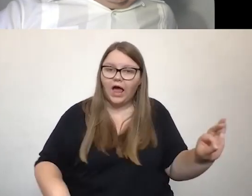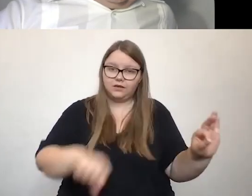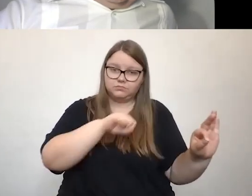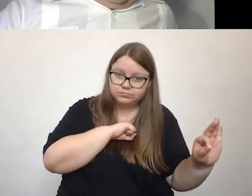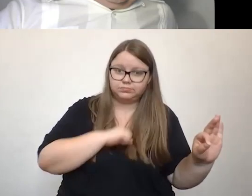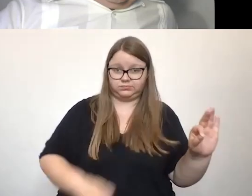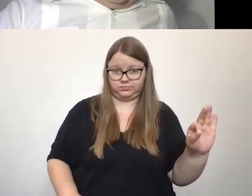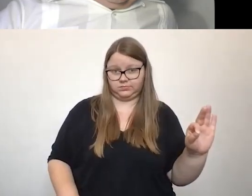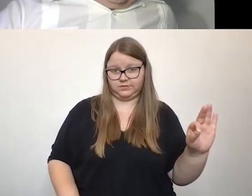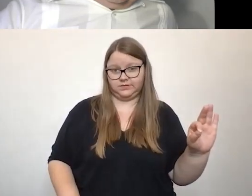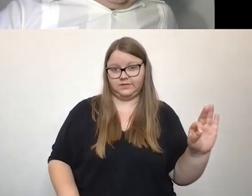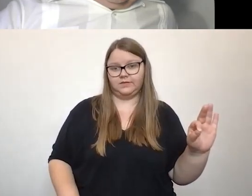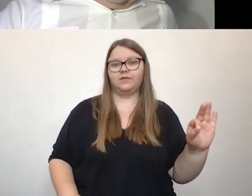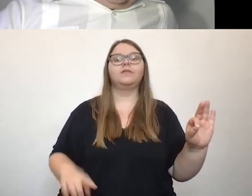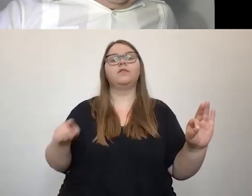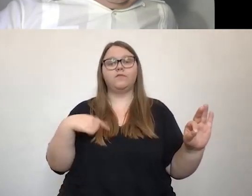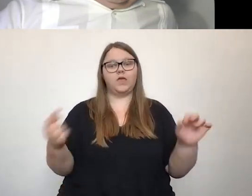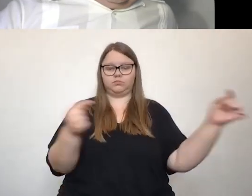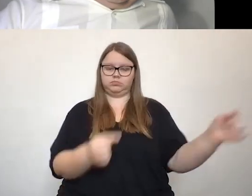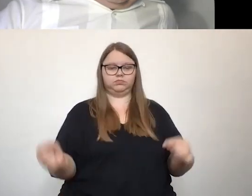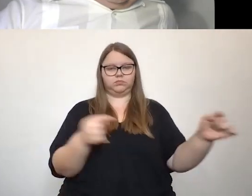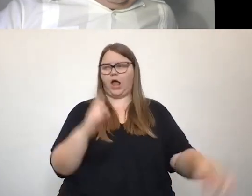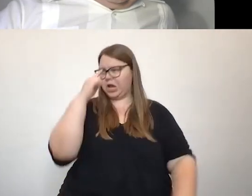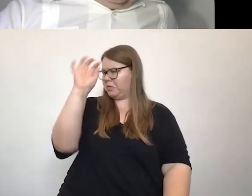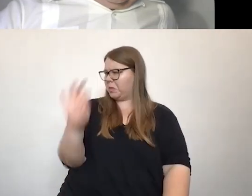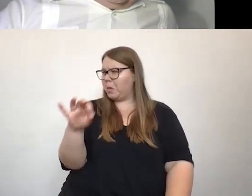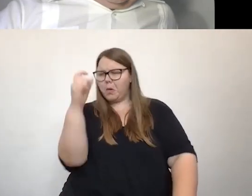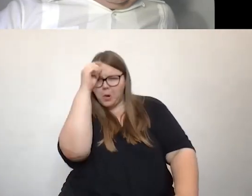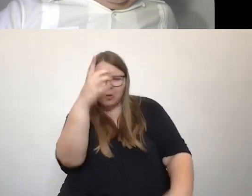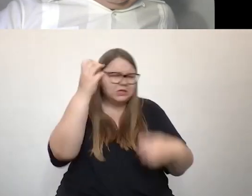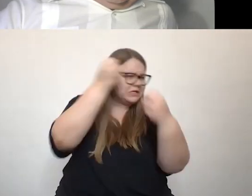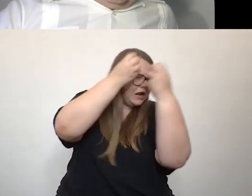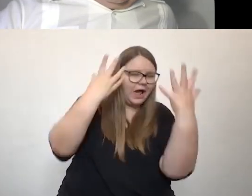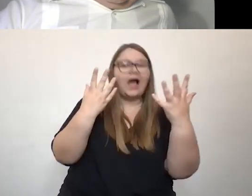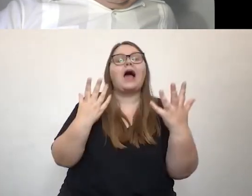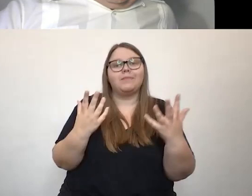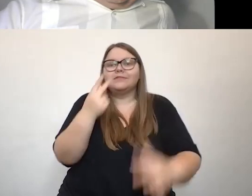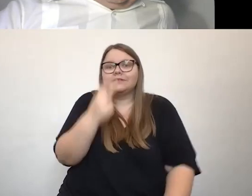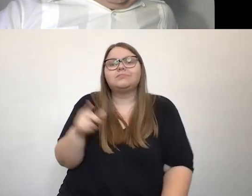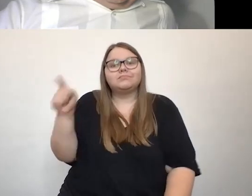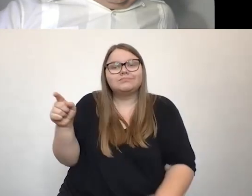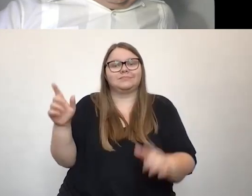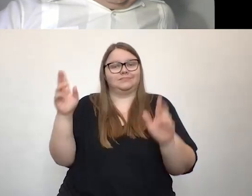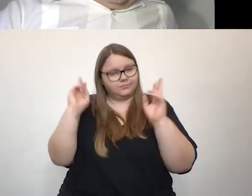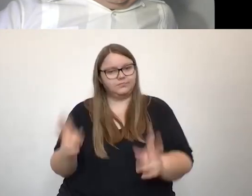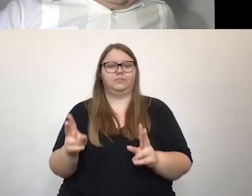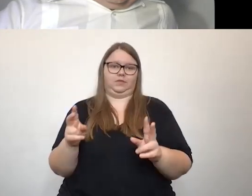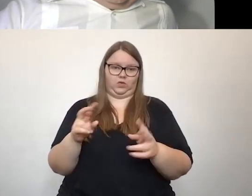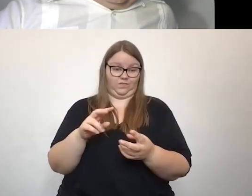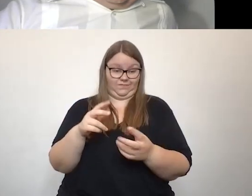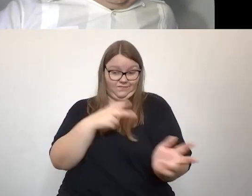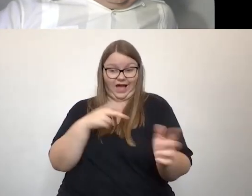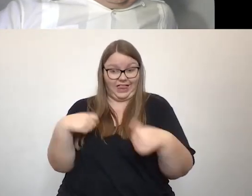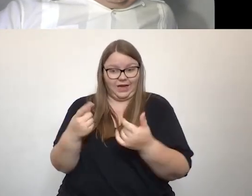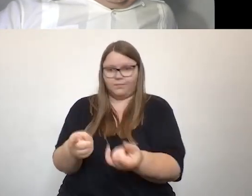ist für uns, wo wir hier diskutieren, total logisch der Ansatz und super, aber wir sehen einfach, es wird viel zu oft vergessen und eben nicht umgesetzt,